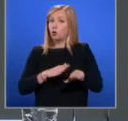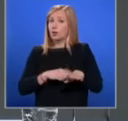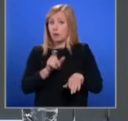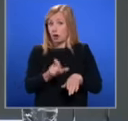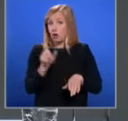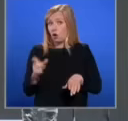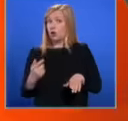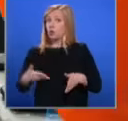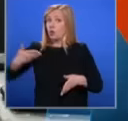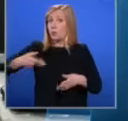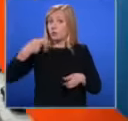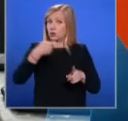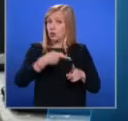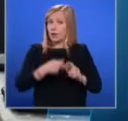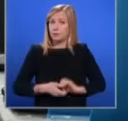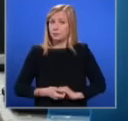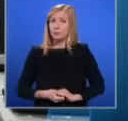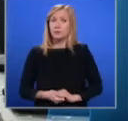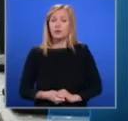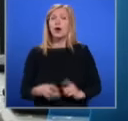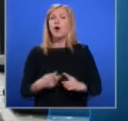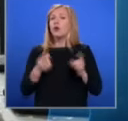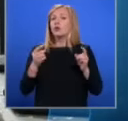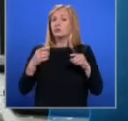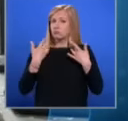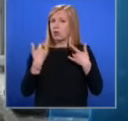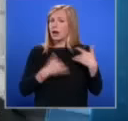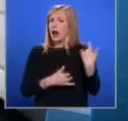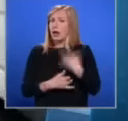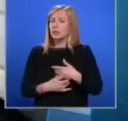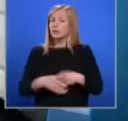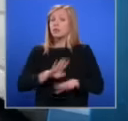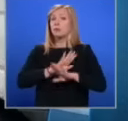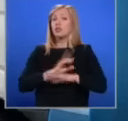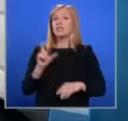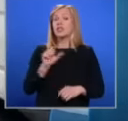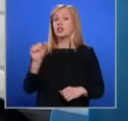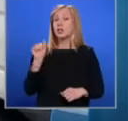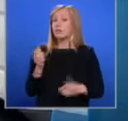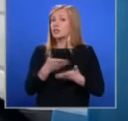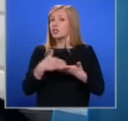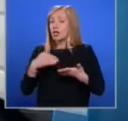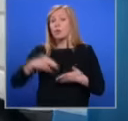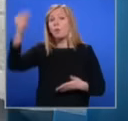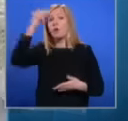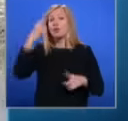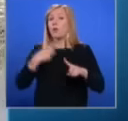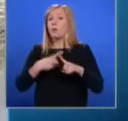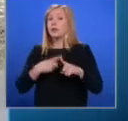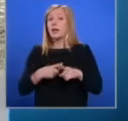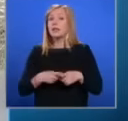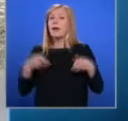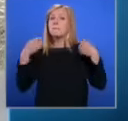които пътуват до там. От раните си почина Саша Андреев. Той беше част от българската хуманитарна мисия